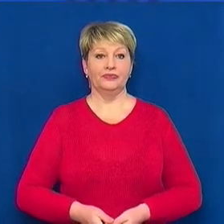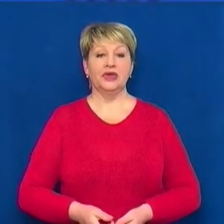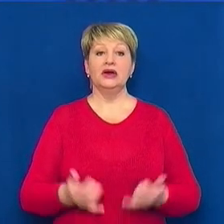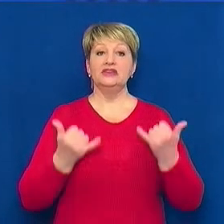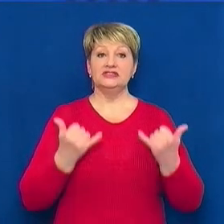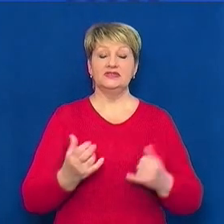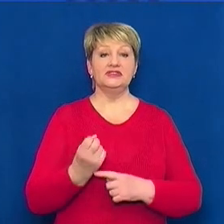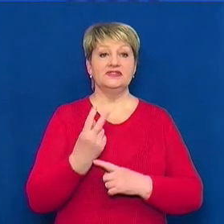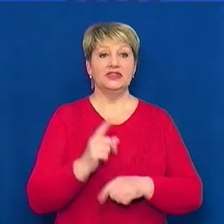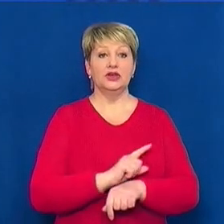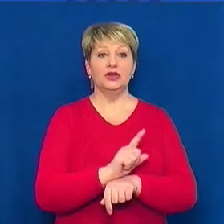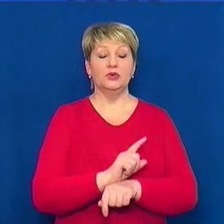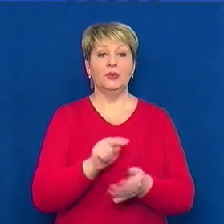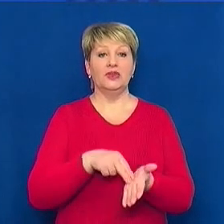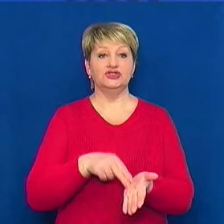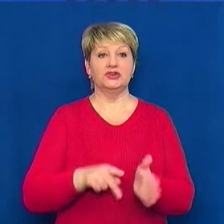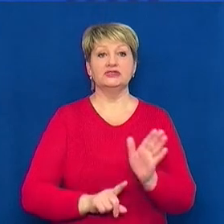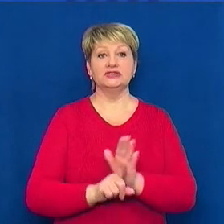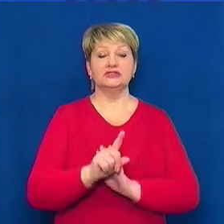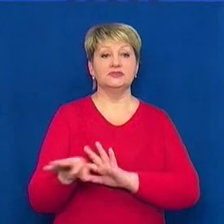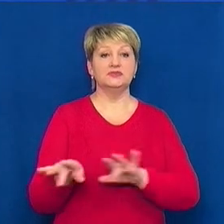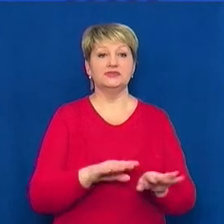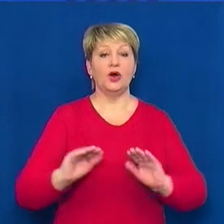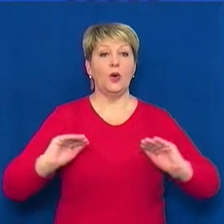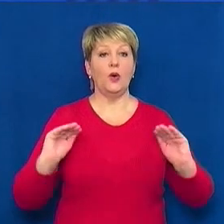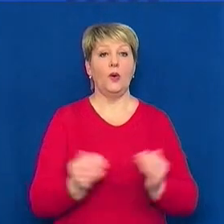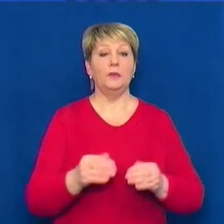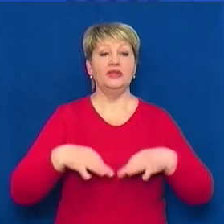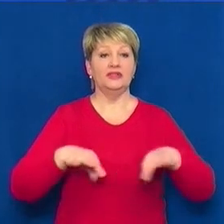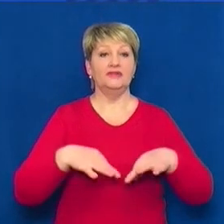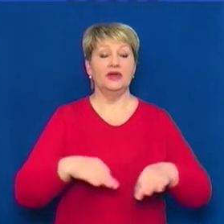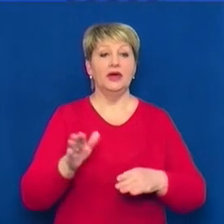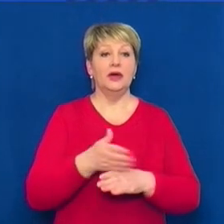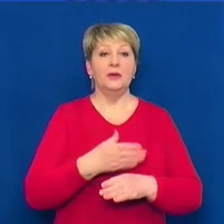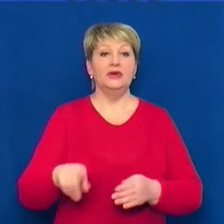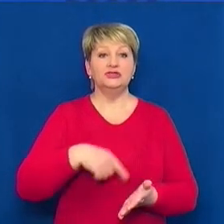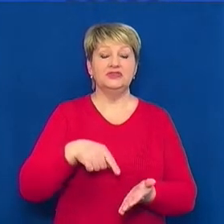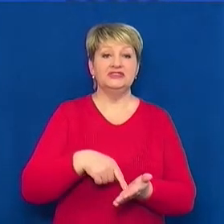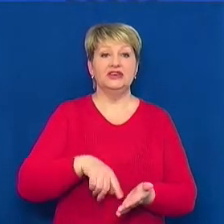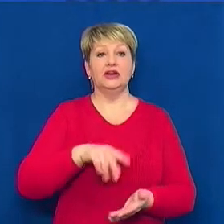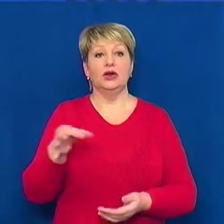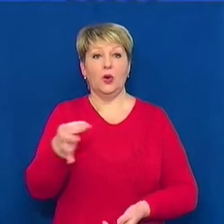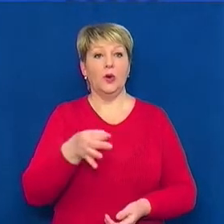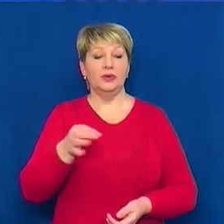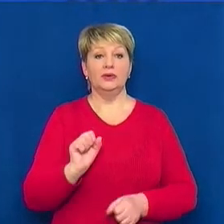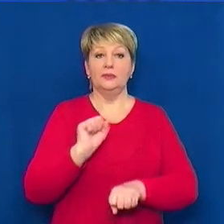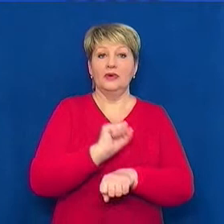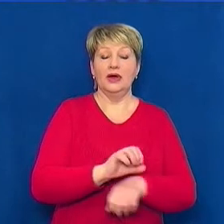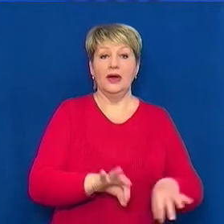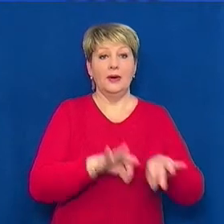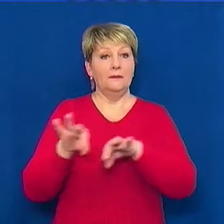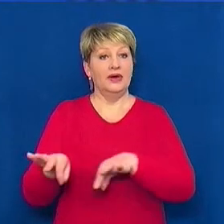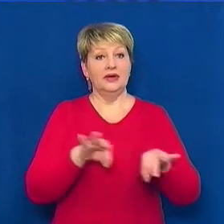Відсьогодні з 12-ї години на Черкащині розпочало діяти обмаження руху міжміських та міжобласних автобусів. Також призупинено перевезення